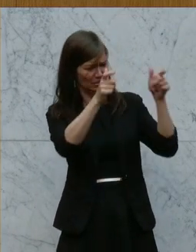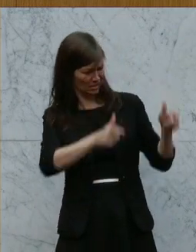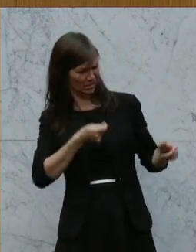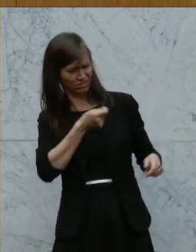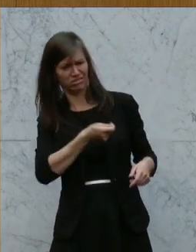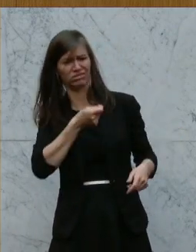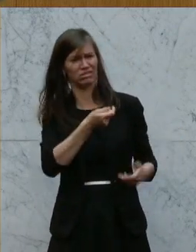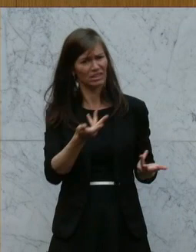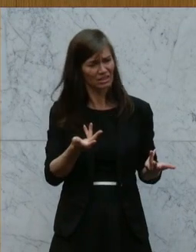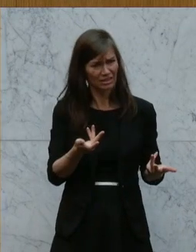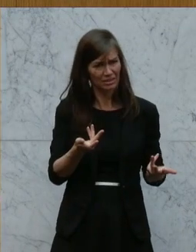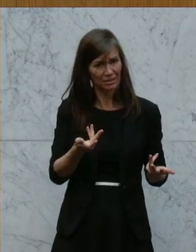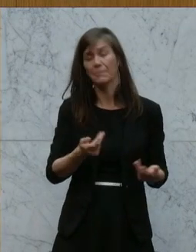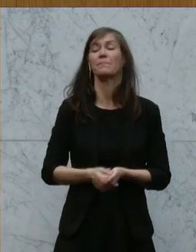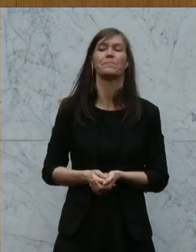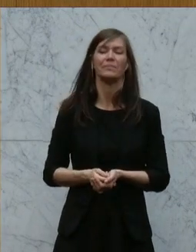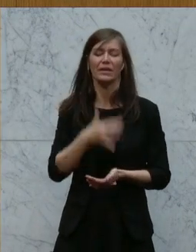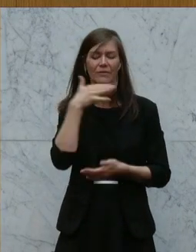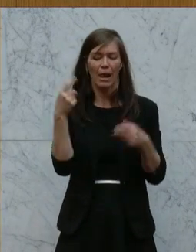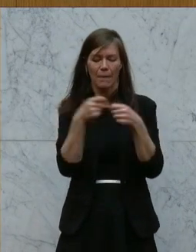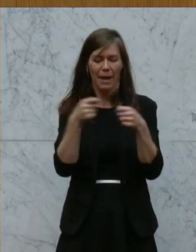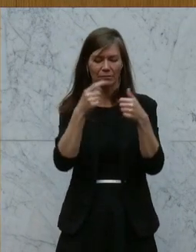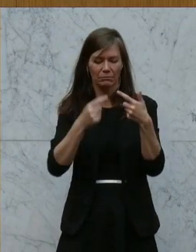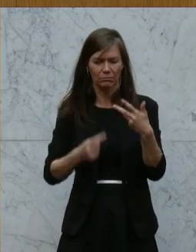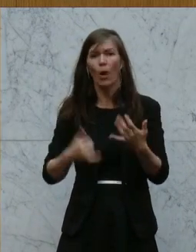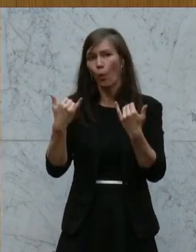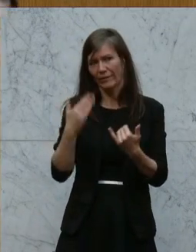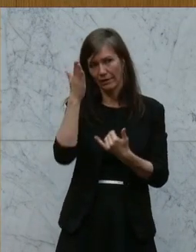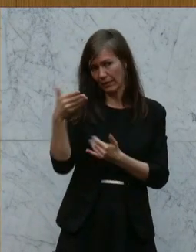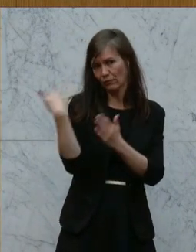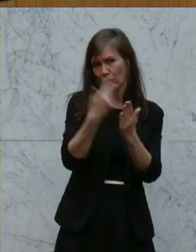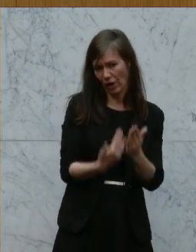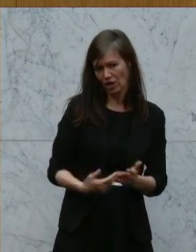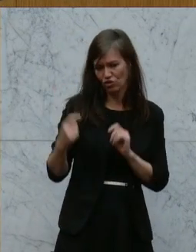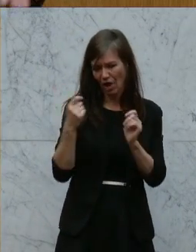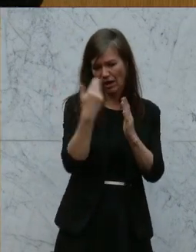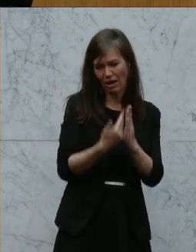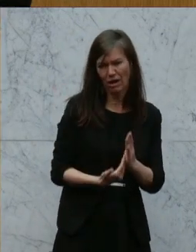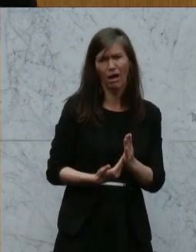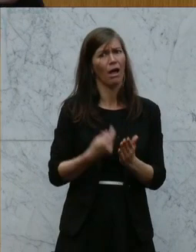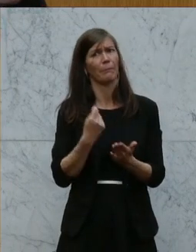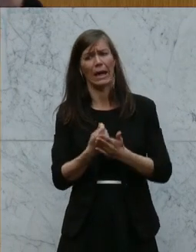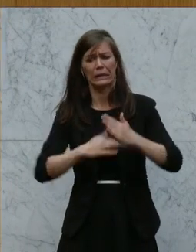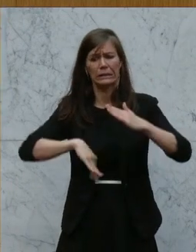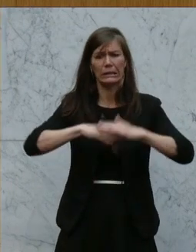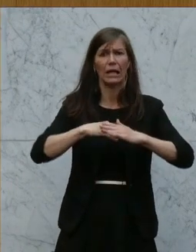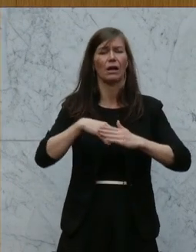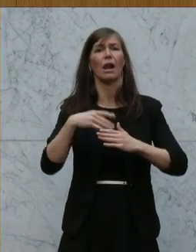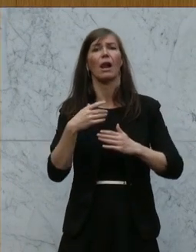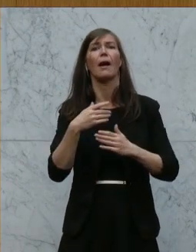kurzer Einschub. Es sind jetzt sehr viele Maßnahmen heute, die da vorgeschlagen werden, von Preisdeckel über Mehrwertsteuersenkung.